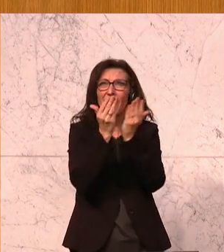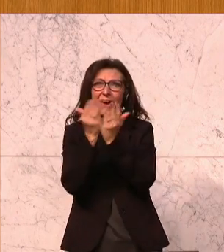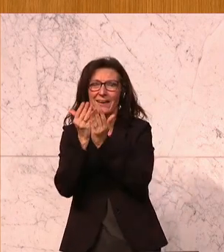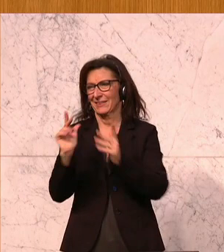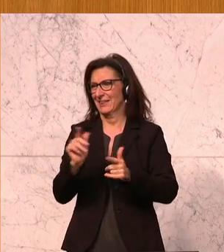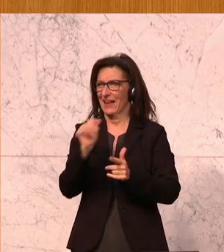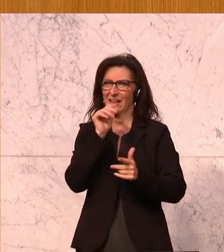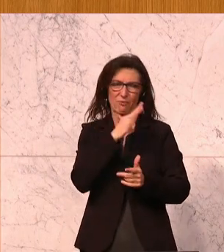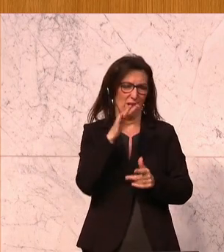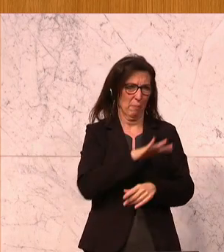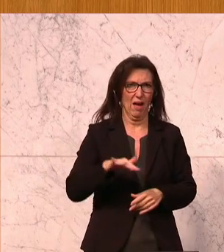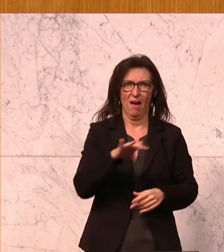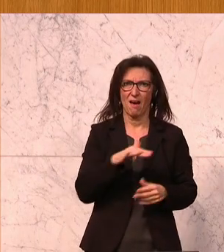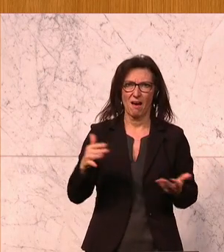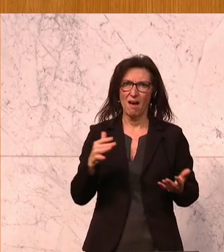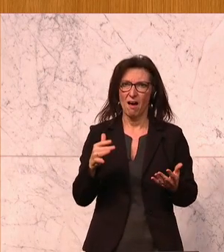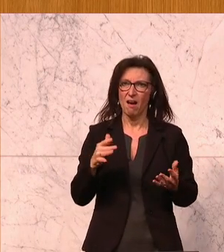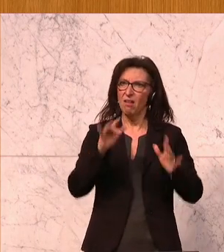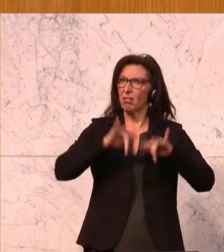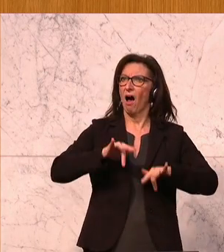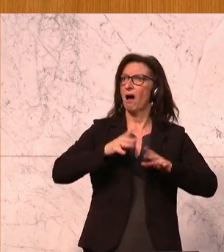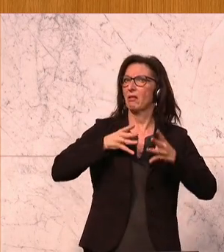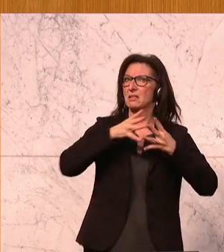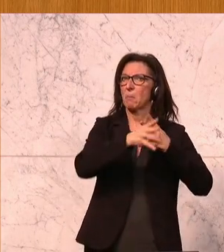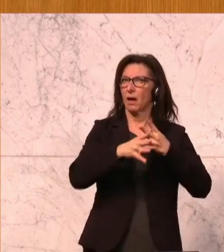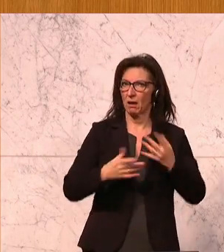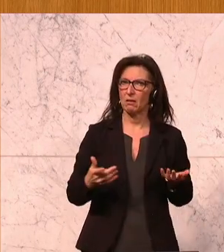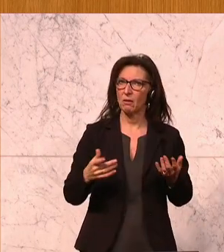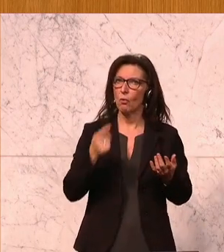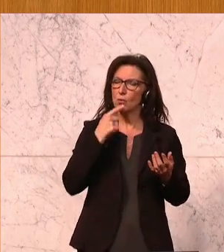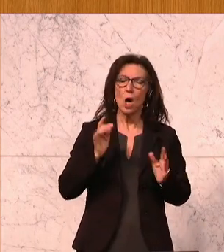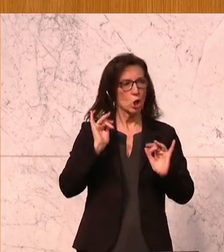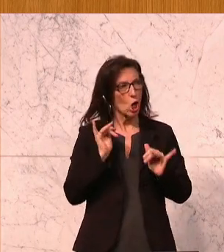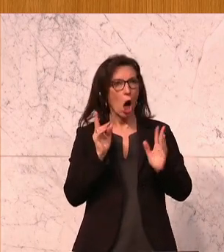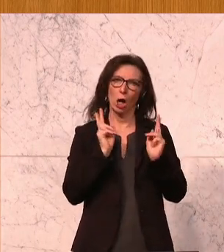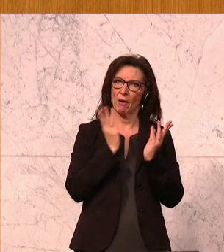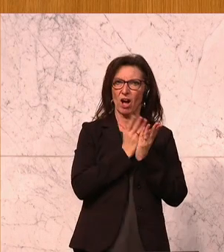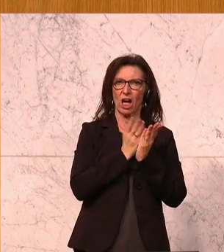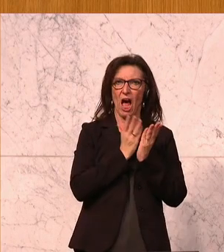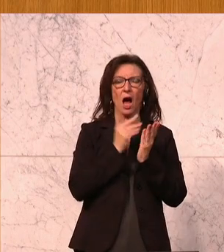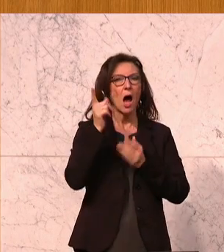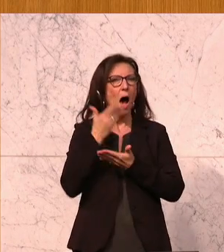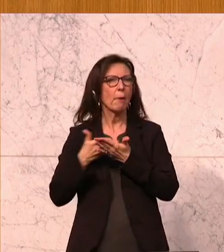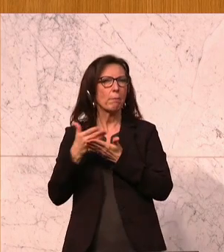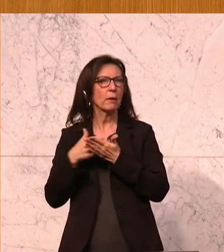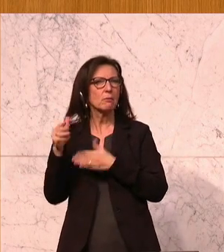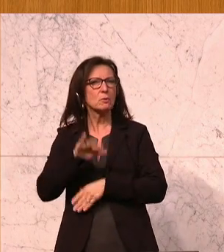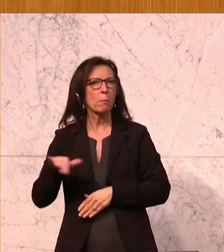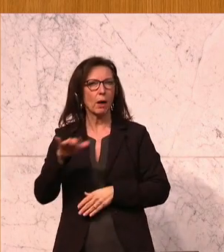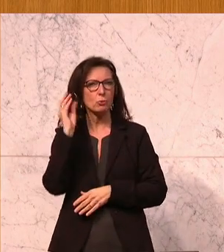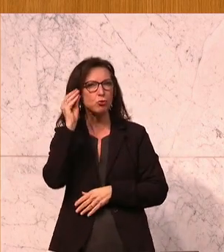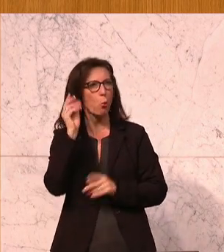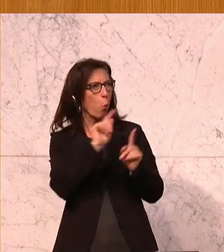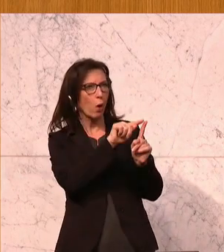dass wir in vielen Bereichen Transparenz haben und auch sagen, wir können vergleichen. Aber im Bildungsbereich, was Schulen